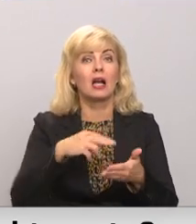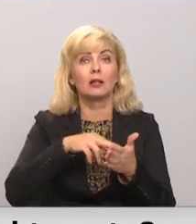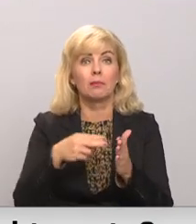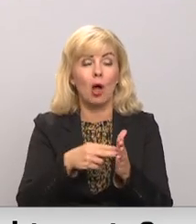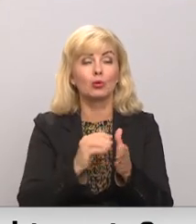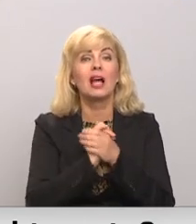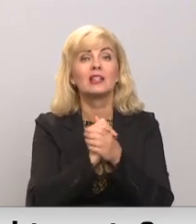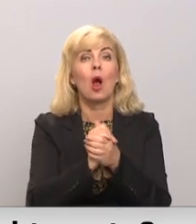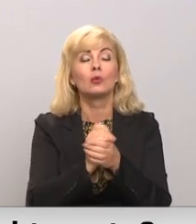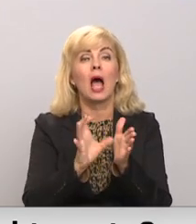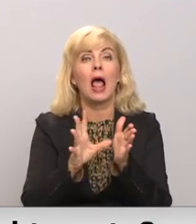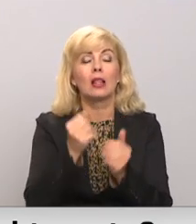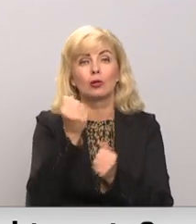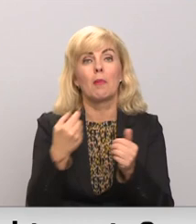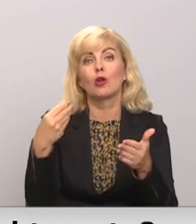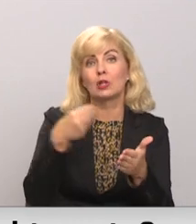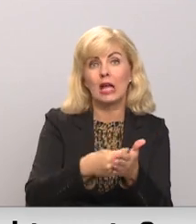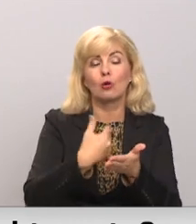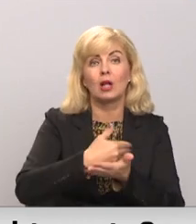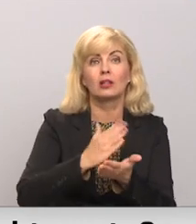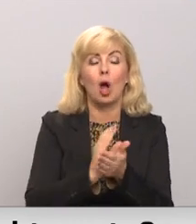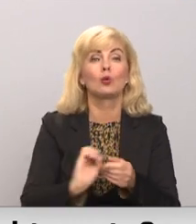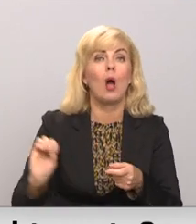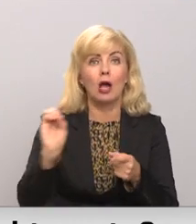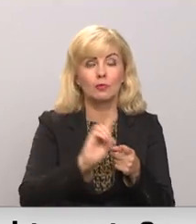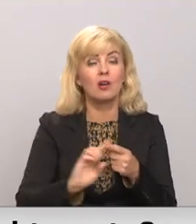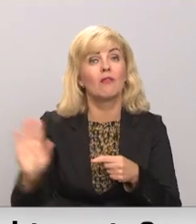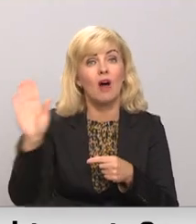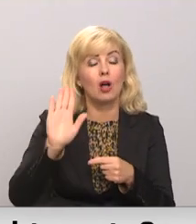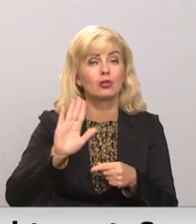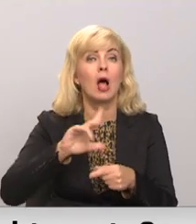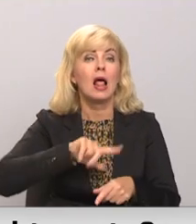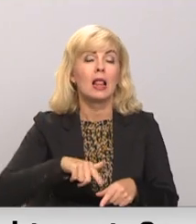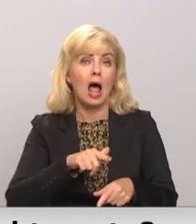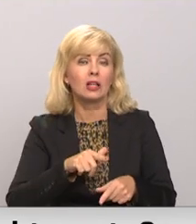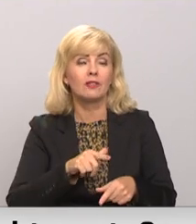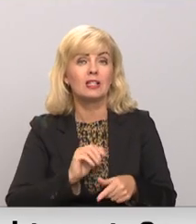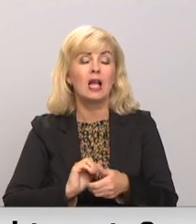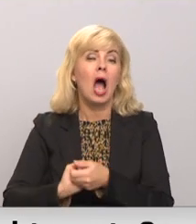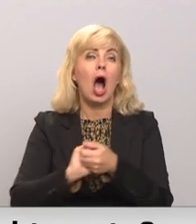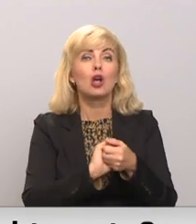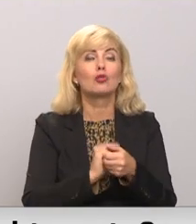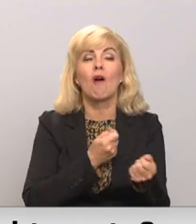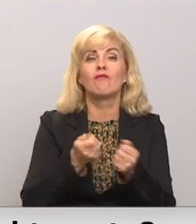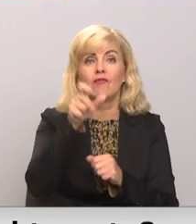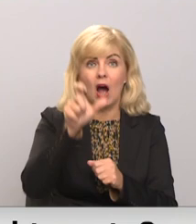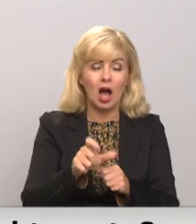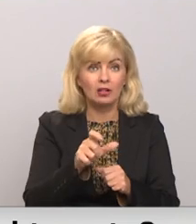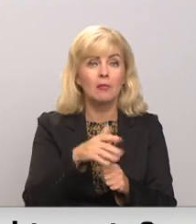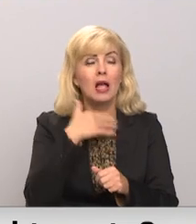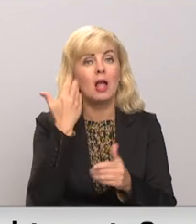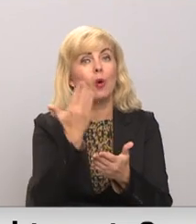draudzīgāko elektroauto iegādēji ir lielākajā daļā Eiropas Savienības valstu, taču Latvijas auto asociācijas vadītājs saka, tās ir daudz